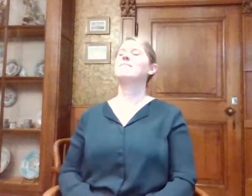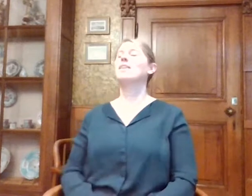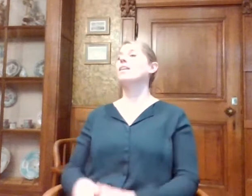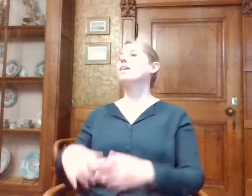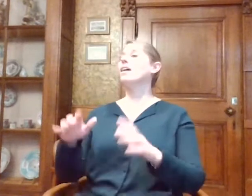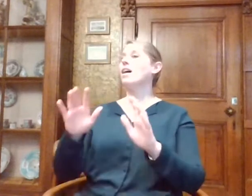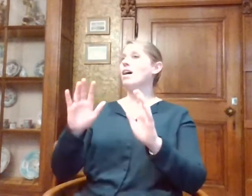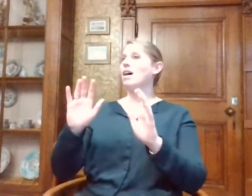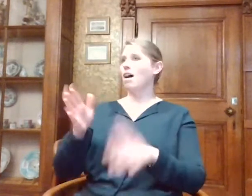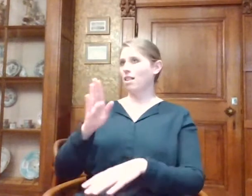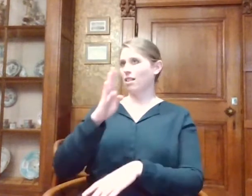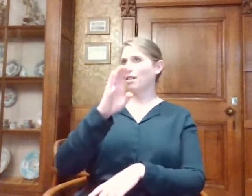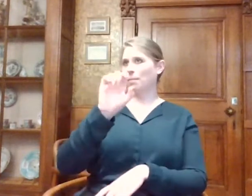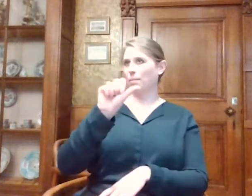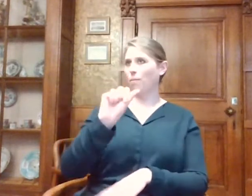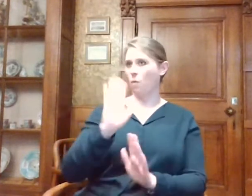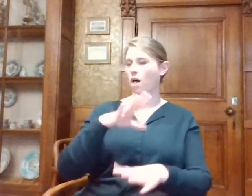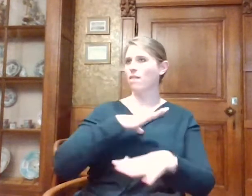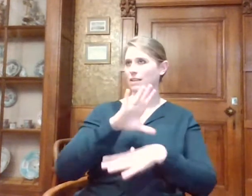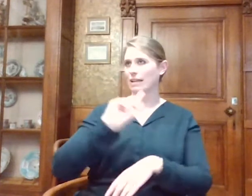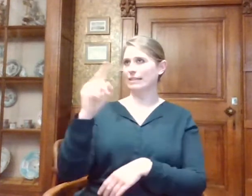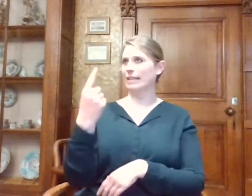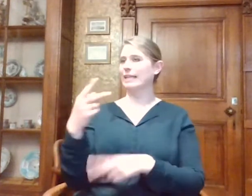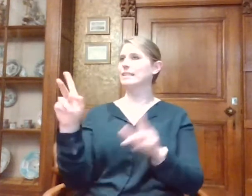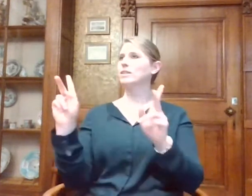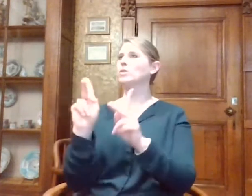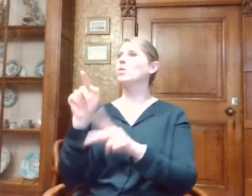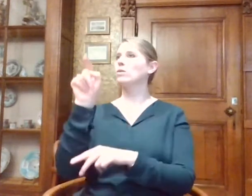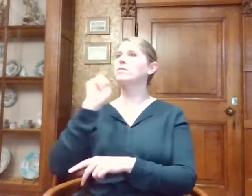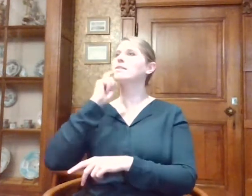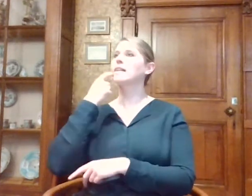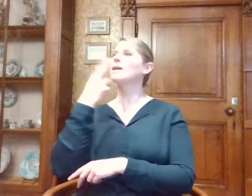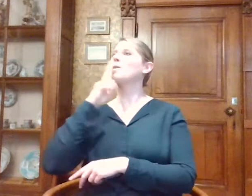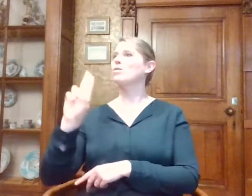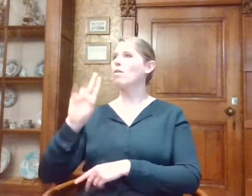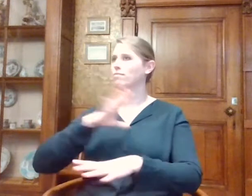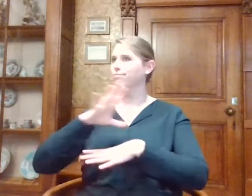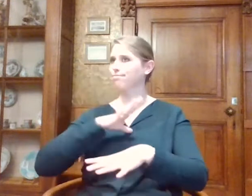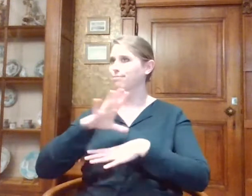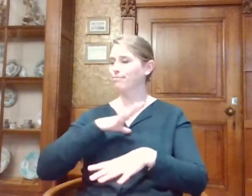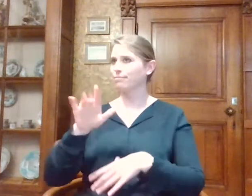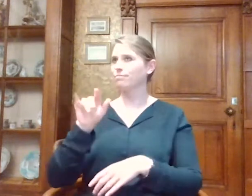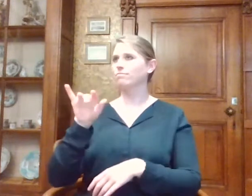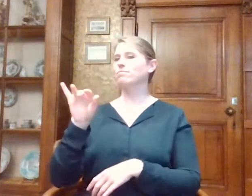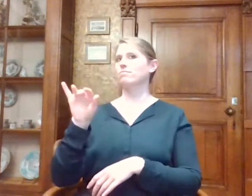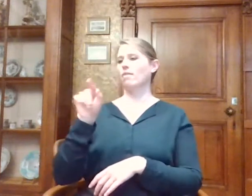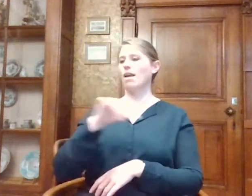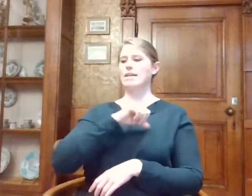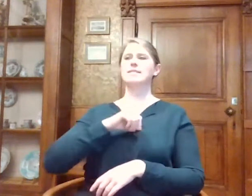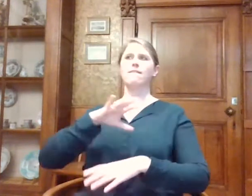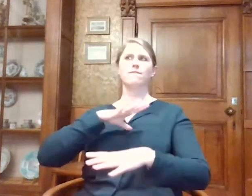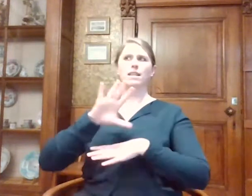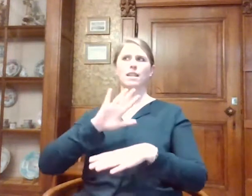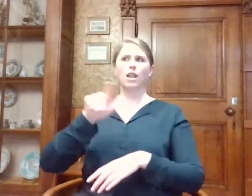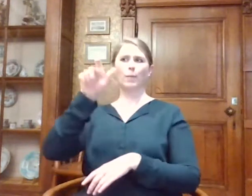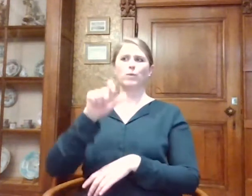Dus zoals Bo het daarnet al aanhaalde, we gaan eerst even naar Geri zijn getuigenis luisteren. Hij gaat vertellen hoe het eigenlijk is om als